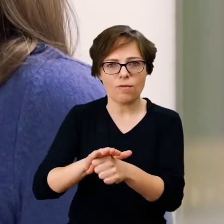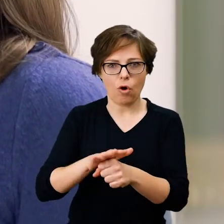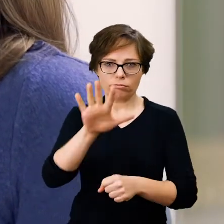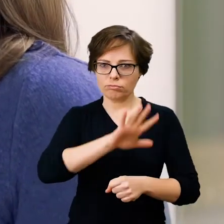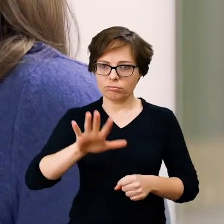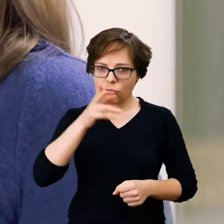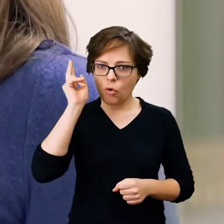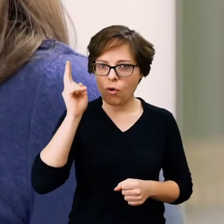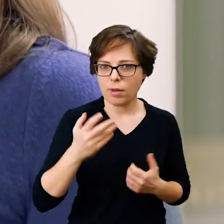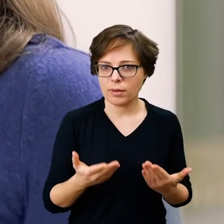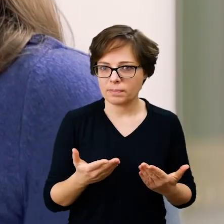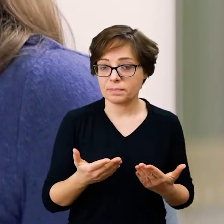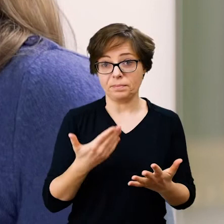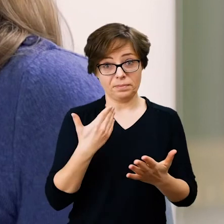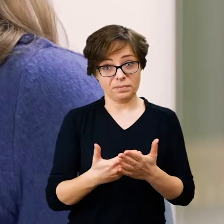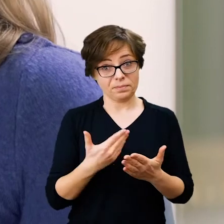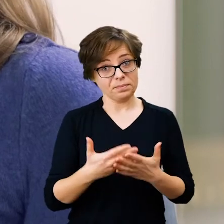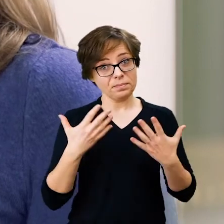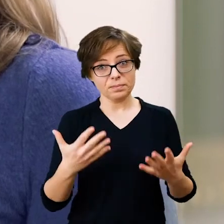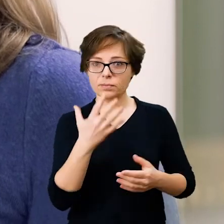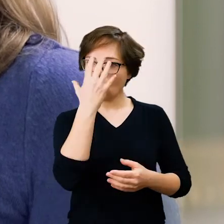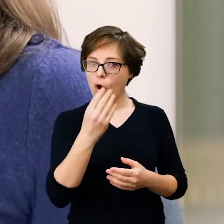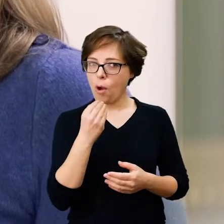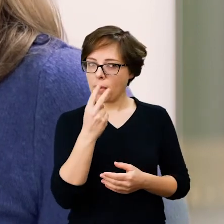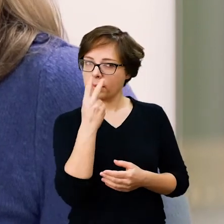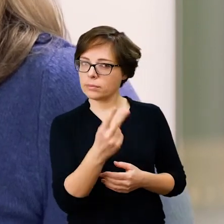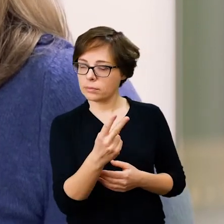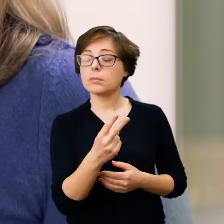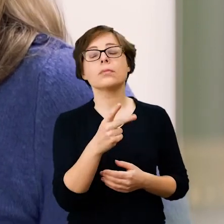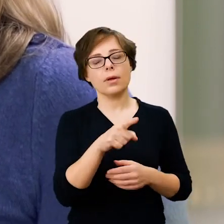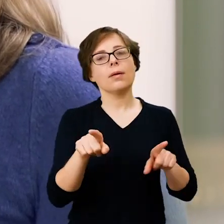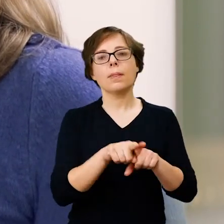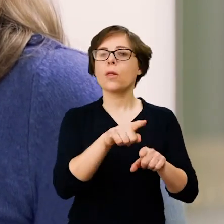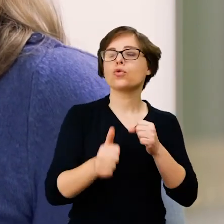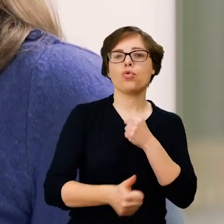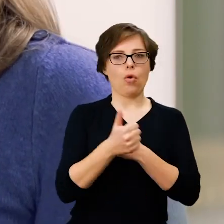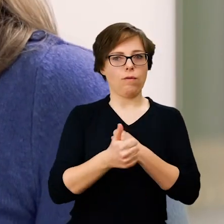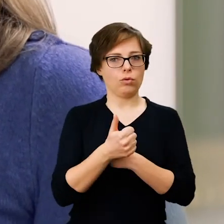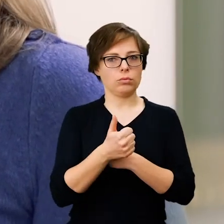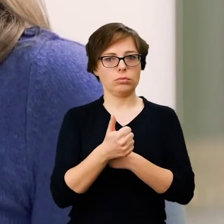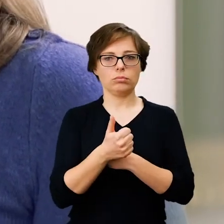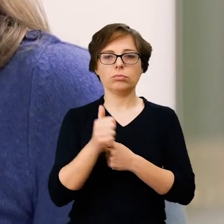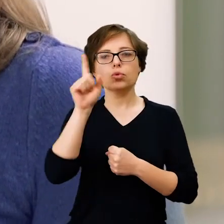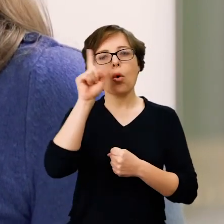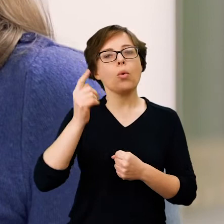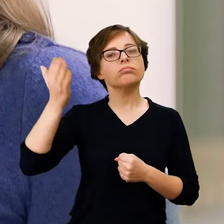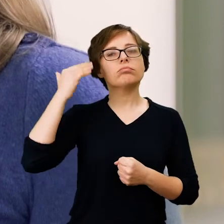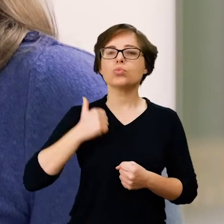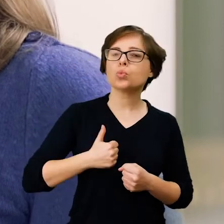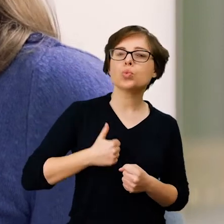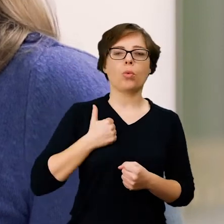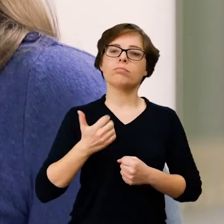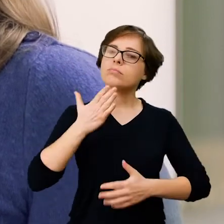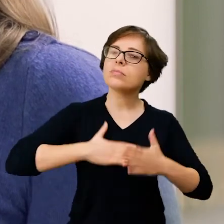W związku z czym ta kompozycja staje się dla nas również dowodem radości i dumy z tego,